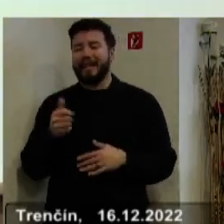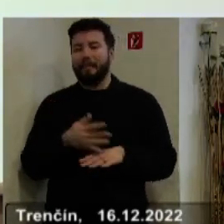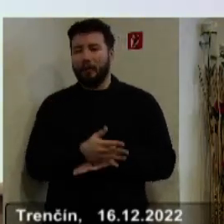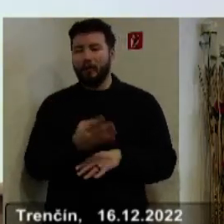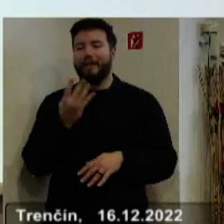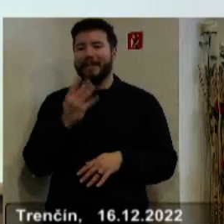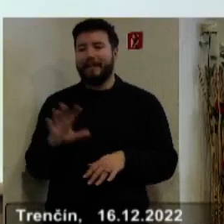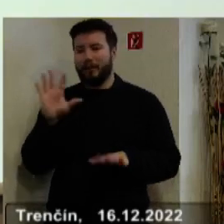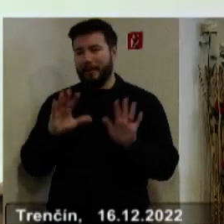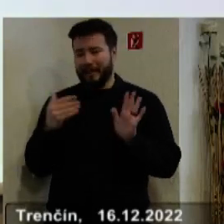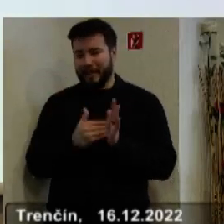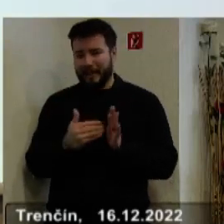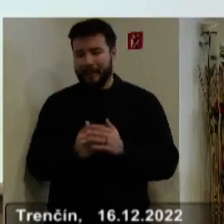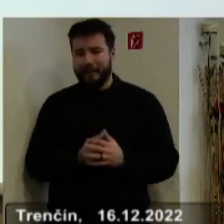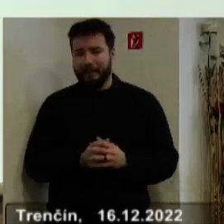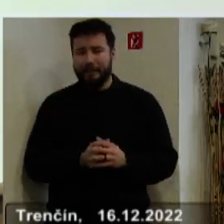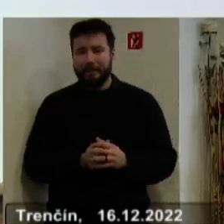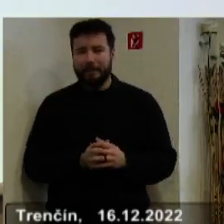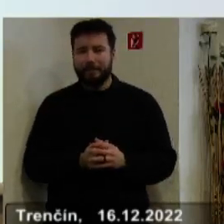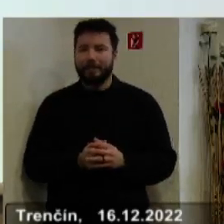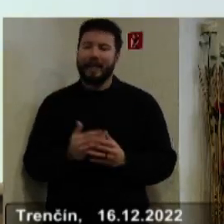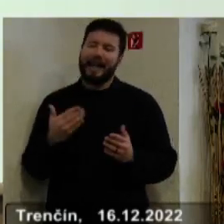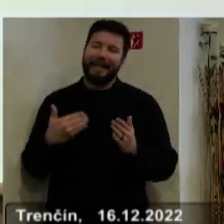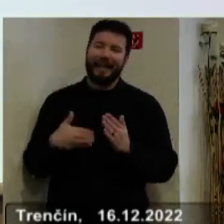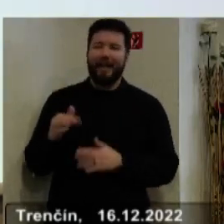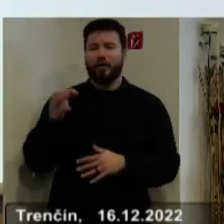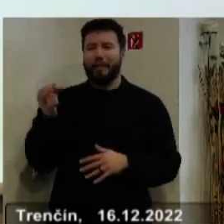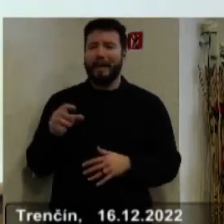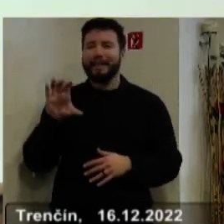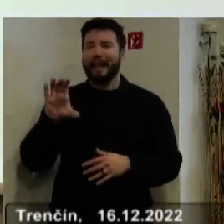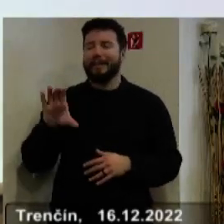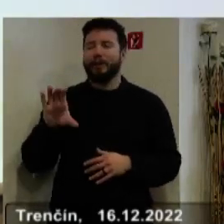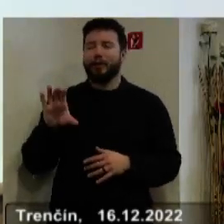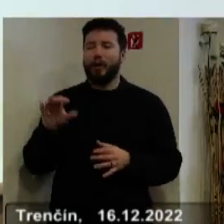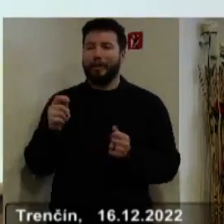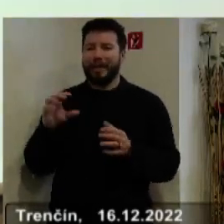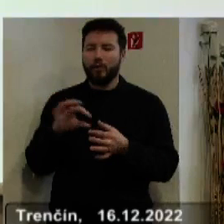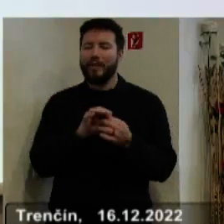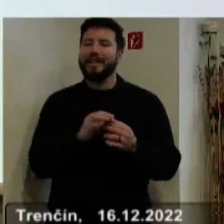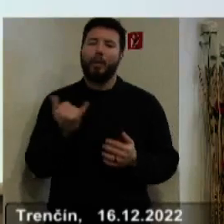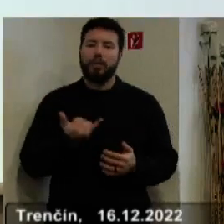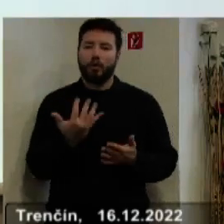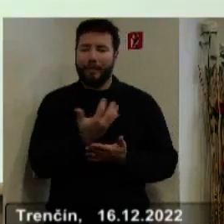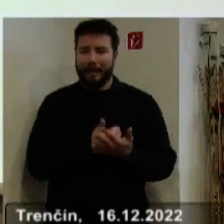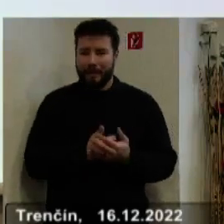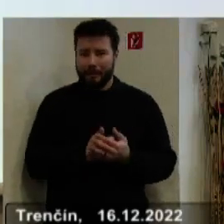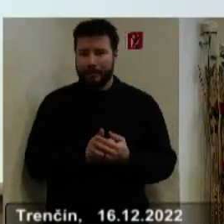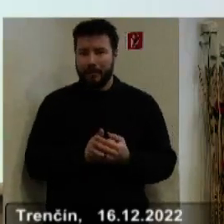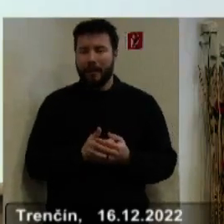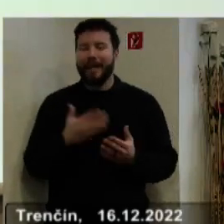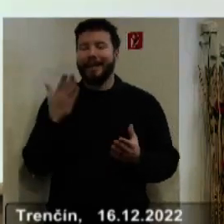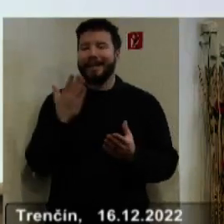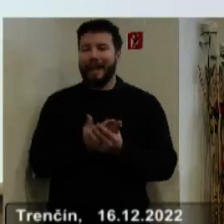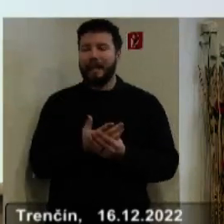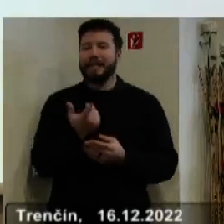950 tisíc. Takú najväčšiu kategóriu, čo sa týka bežných príjmov, tvorí výnos danie